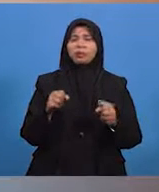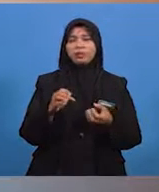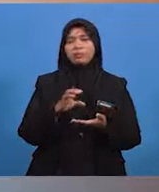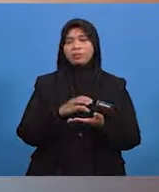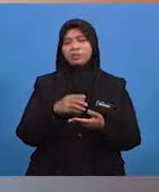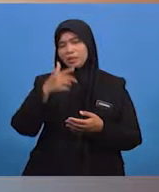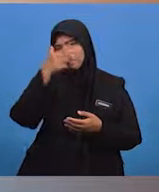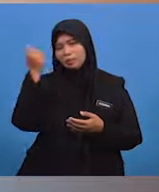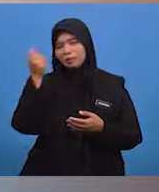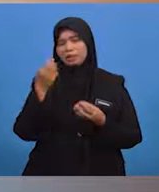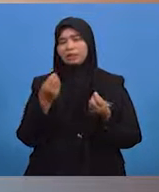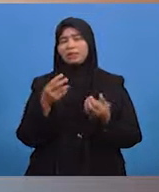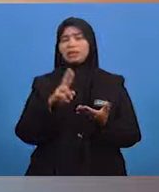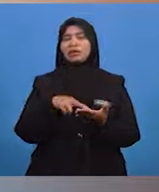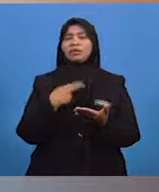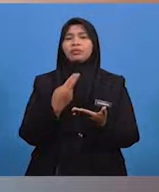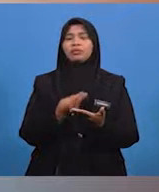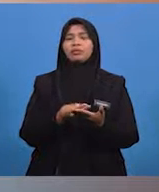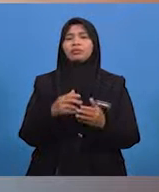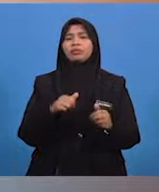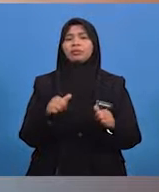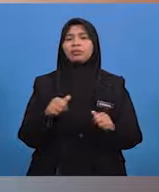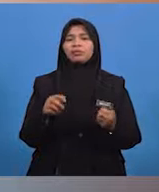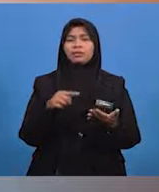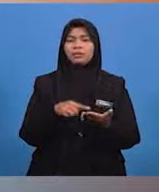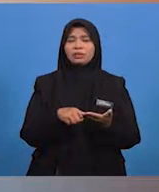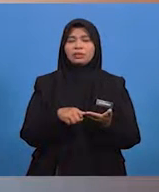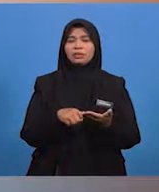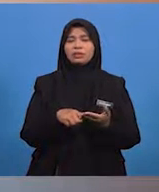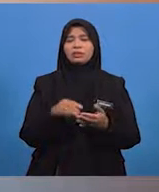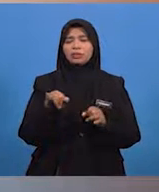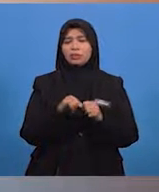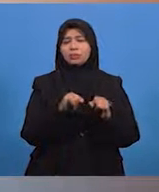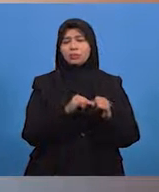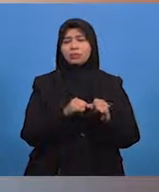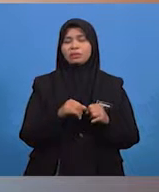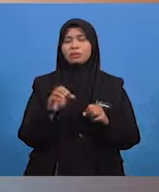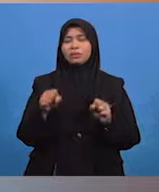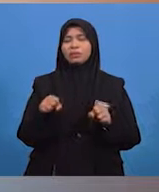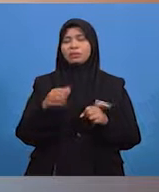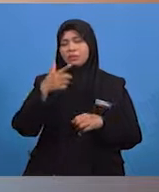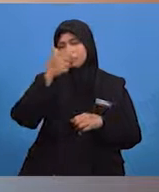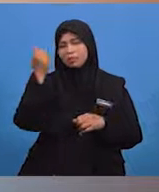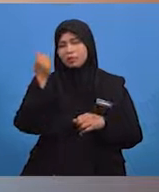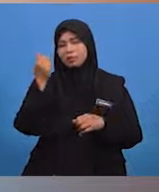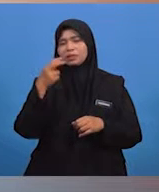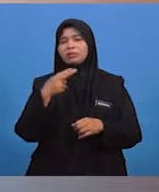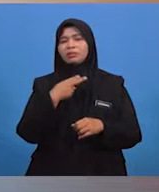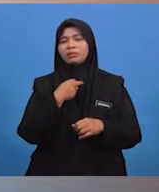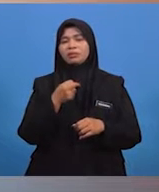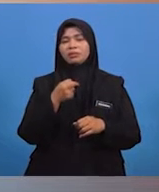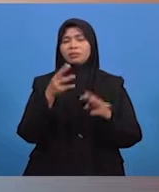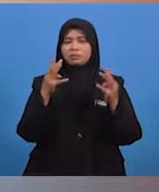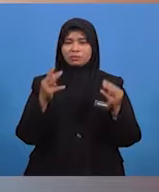mengakibatkan tanah runtuh. Aktiviti ini juga berisiko tinggi terhadap nyawa manusia selain dari alam